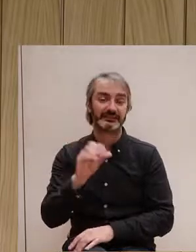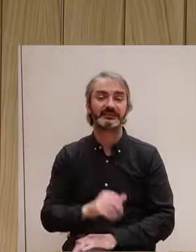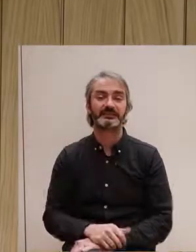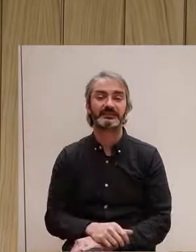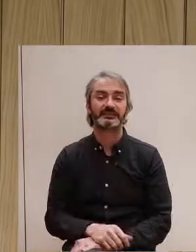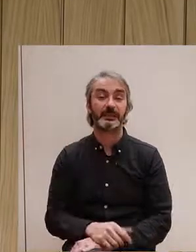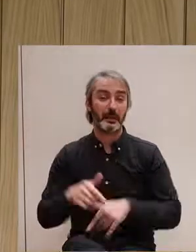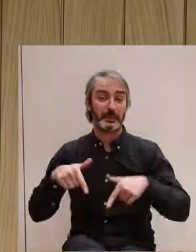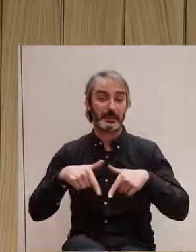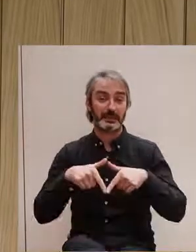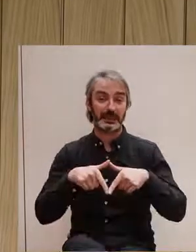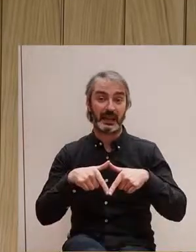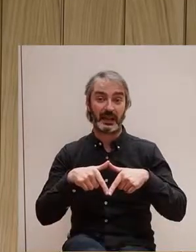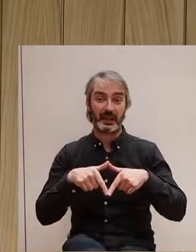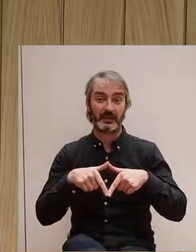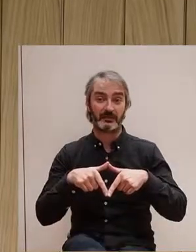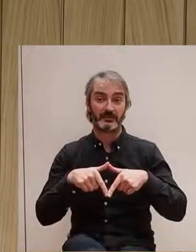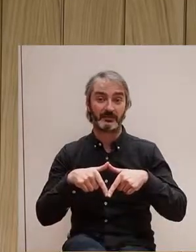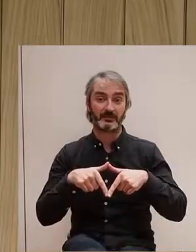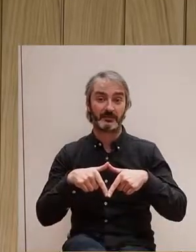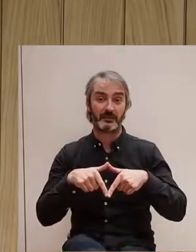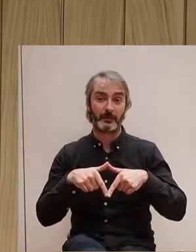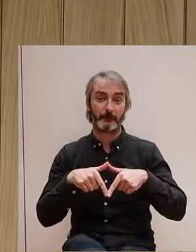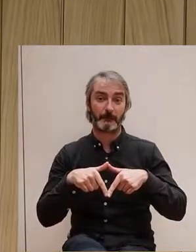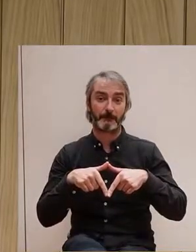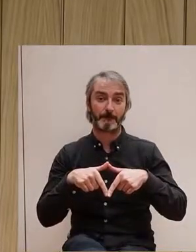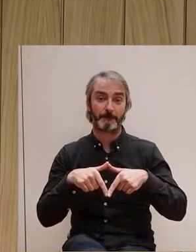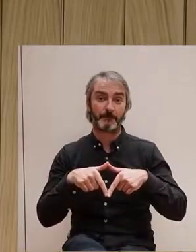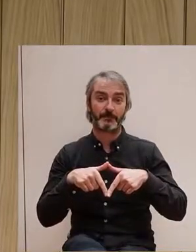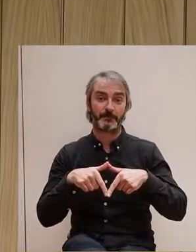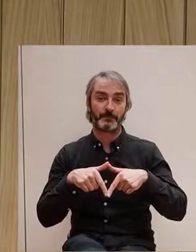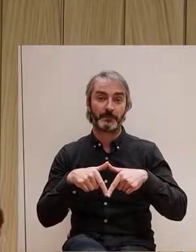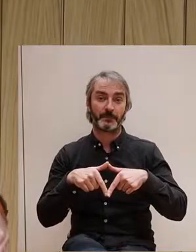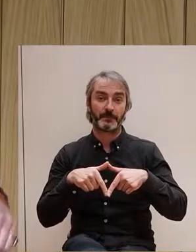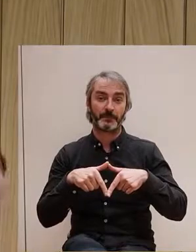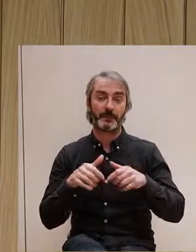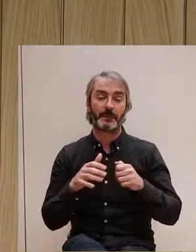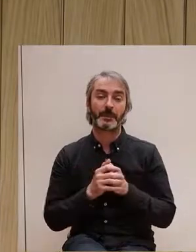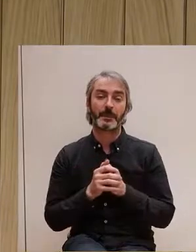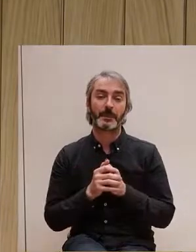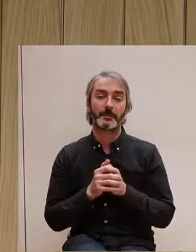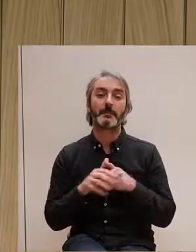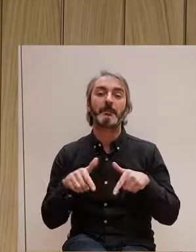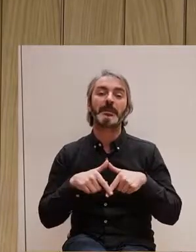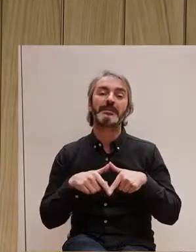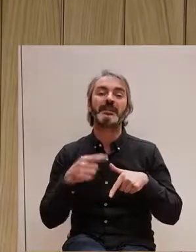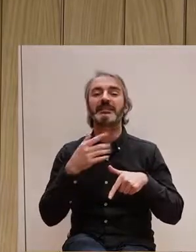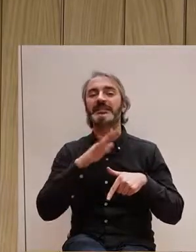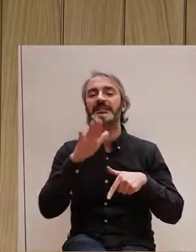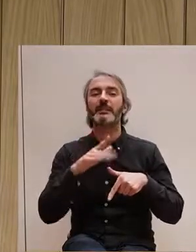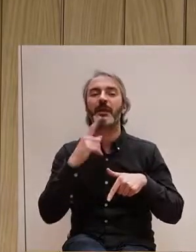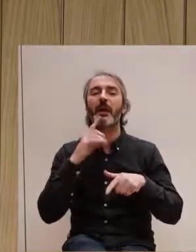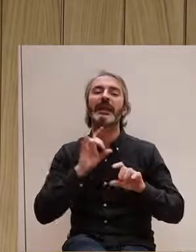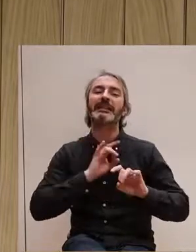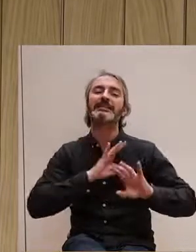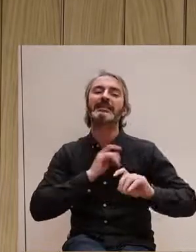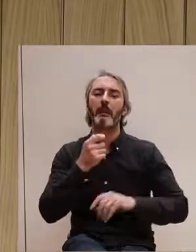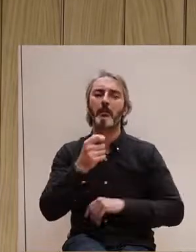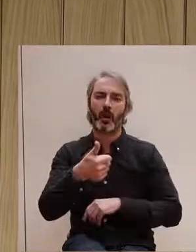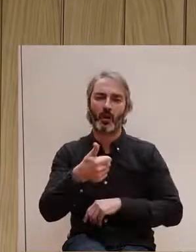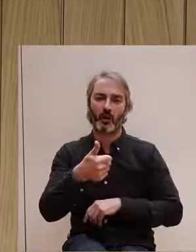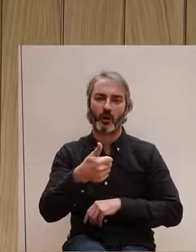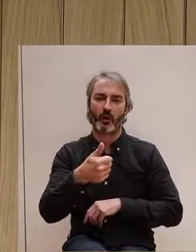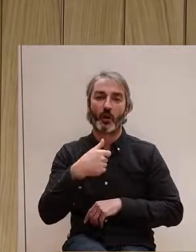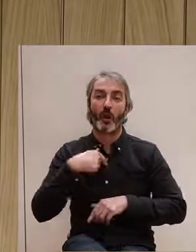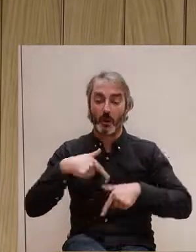la seva vagina, és una vagina, o sigui, la nostra vagina, perdoneu, té molt poca sensibilitat, no? Les persones